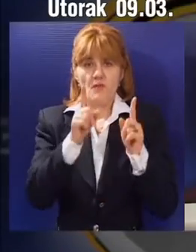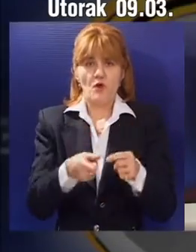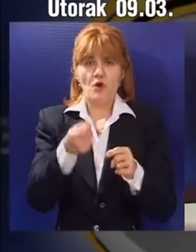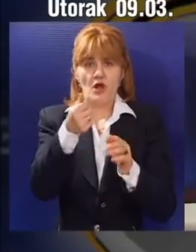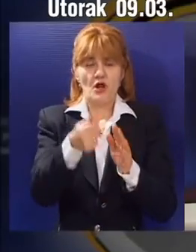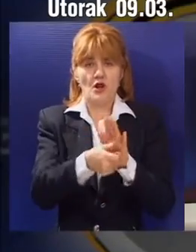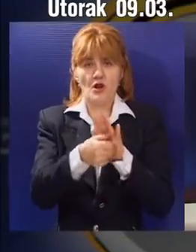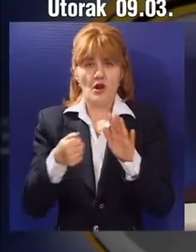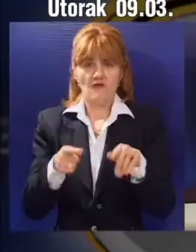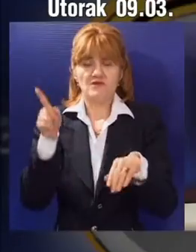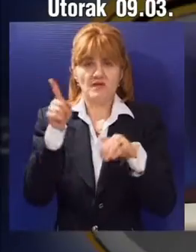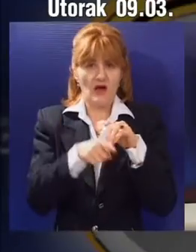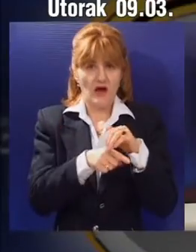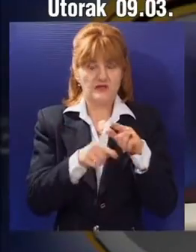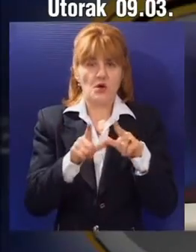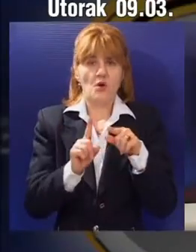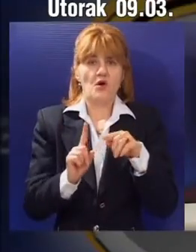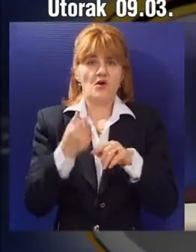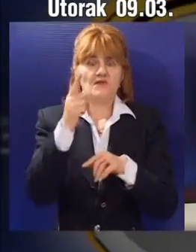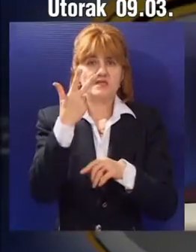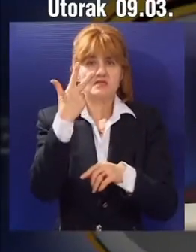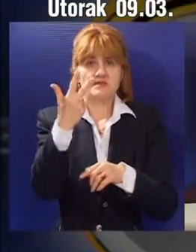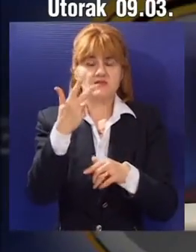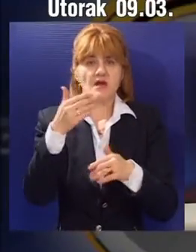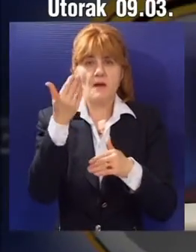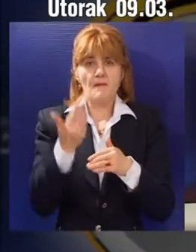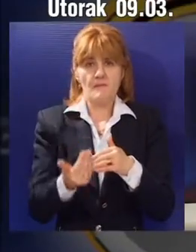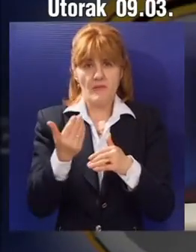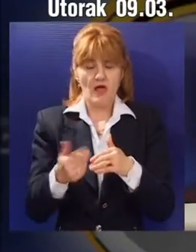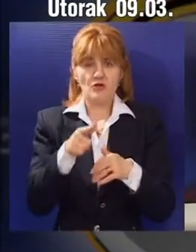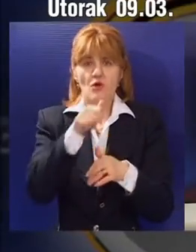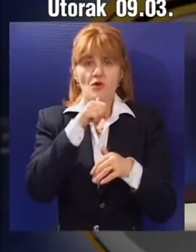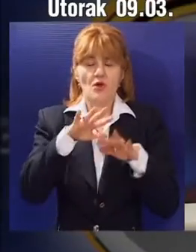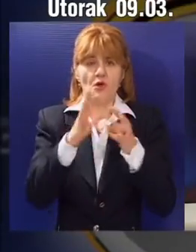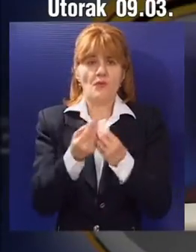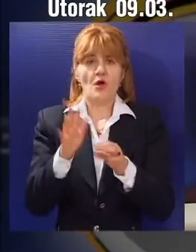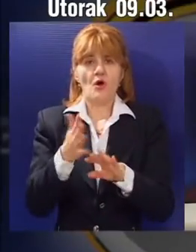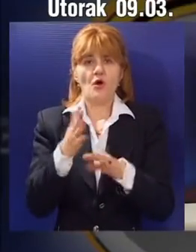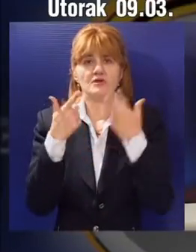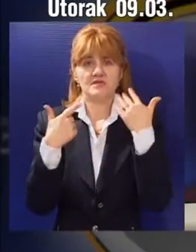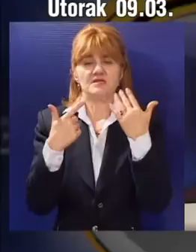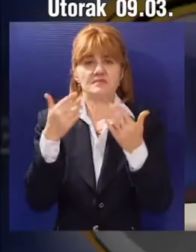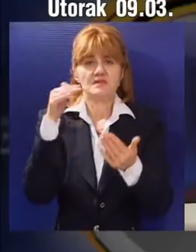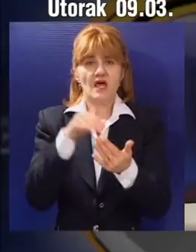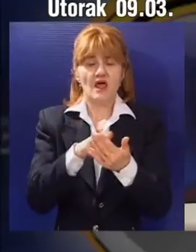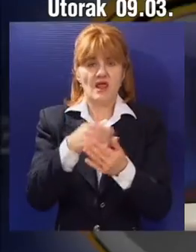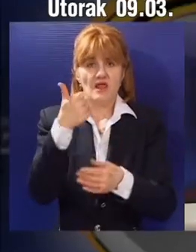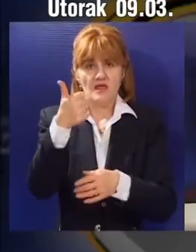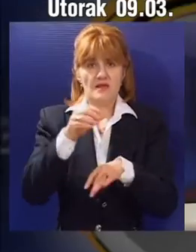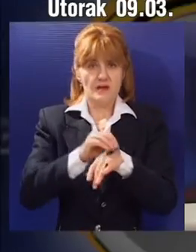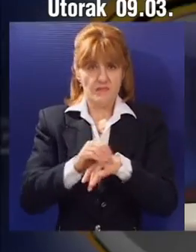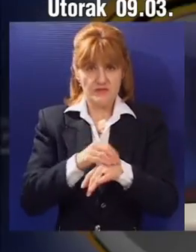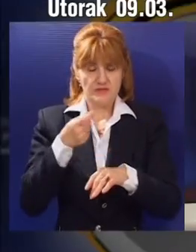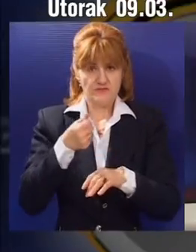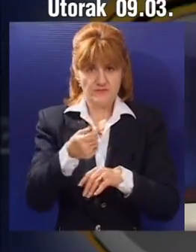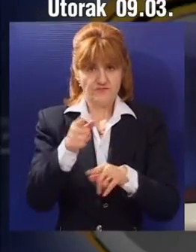izdvoje novac za kazneni penal u visini tri minimalne brutoplate, što je skoro oko 70.000 dinara mesečno. Prema